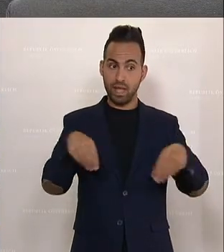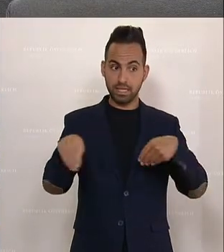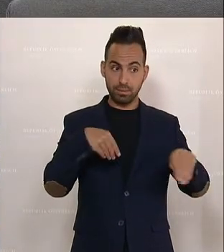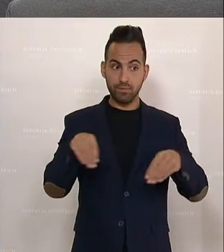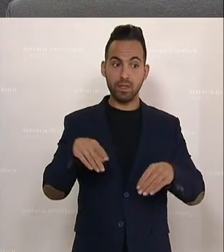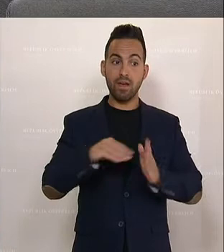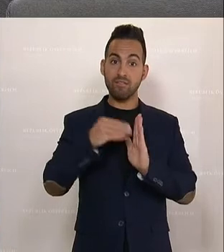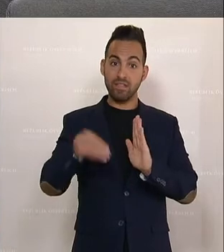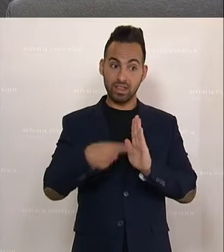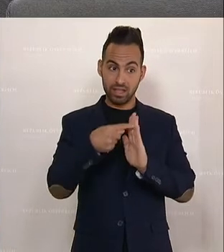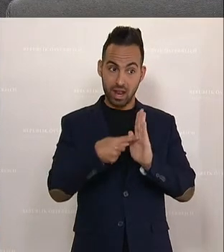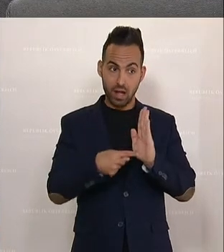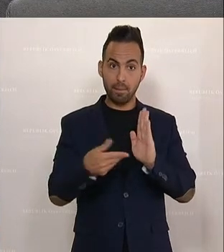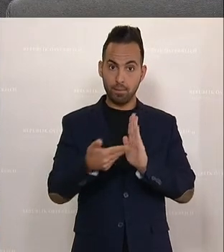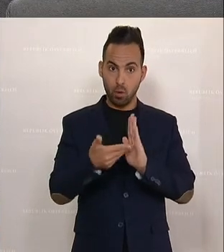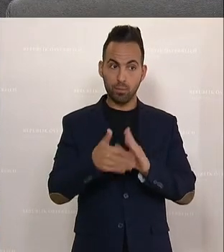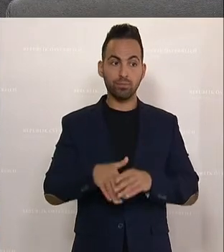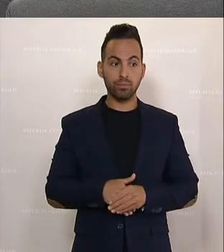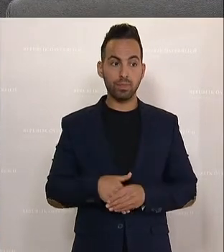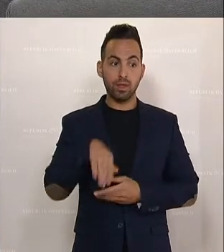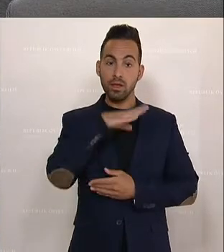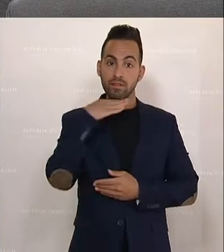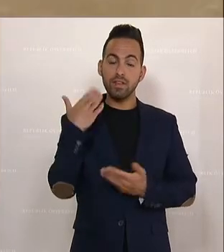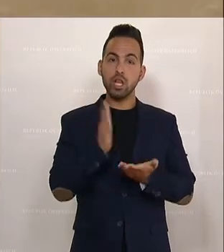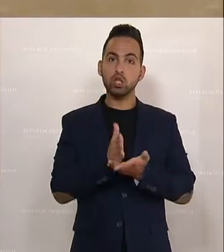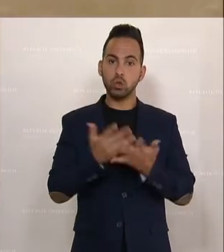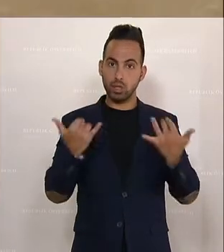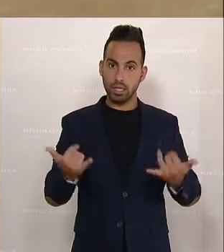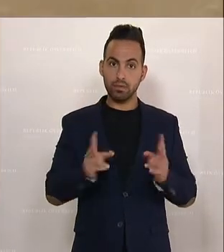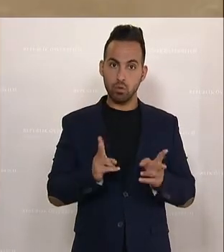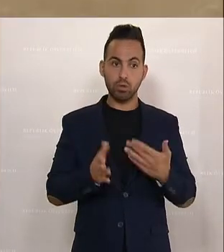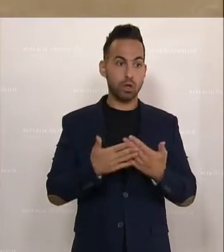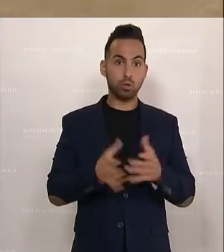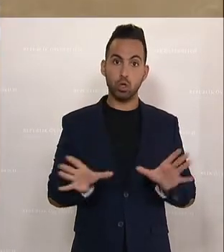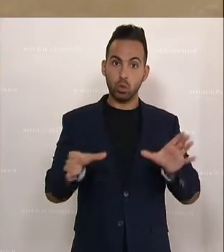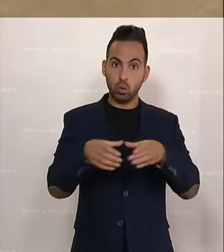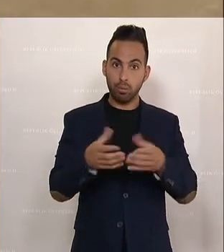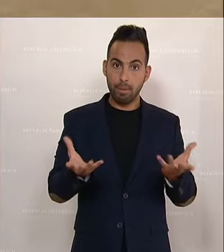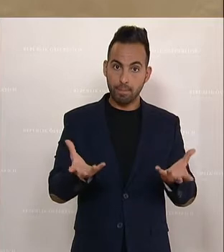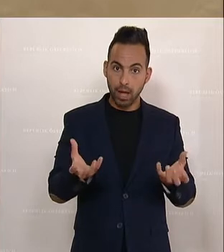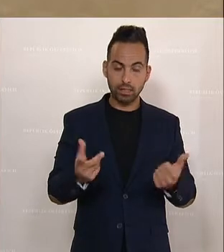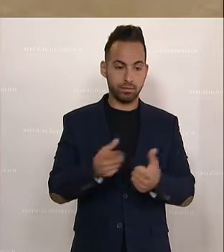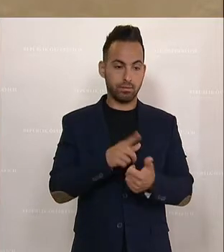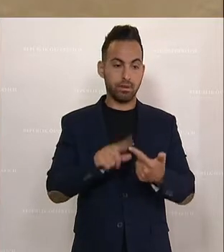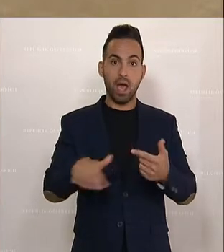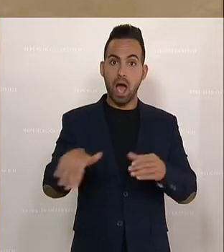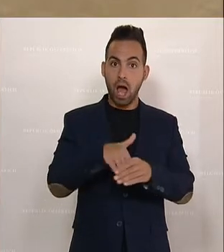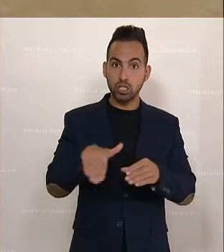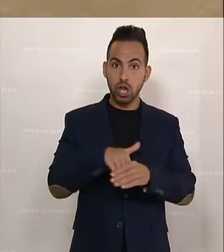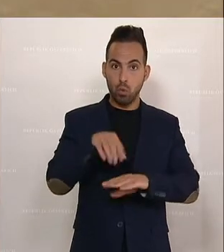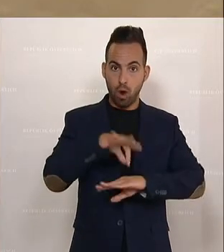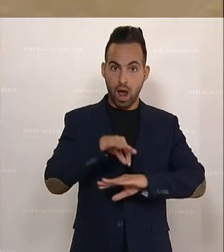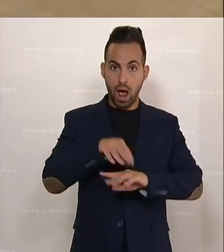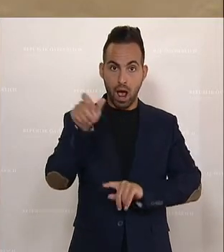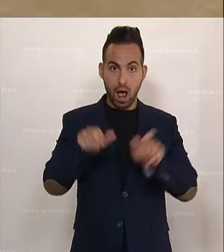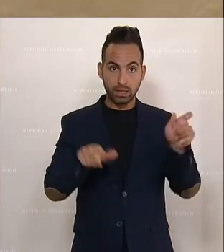in den Verträgen. Vieles ist jetzt schon möglich. Ich sage Gruppenpraxen, Anstellung von Ärztinnen und Ärzten